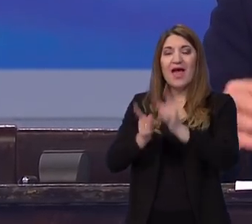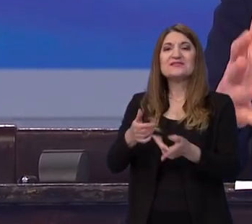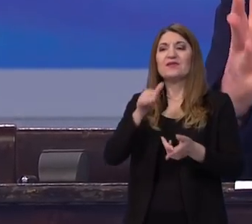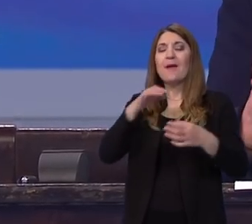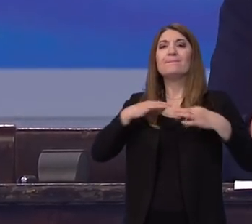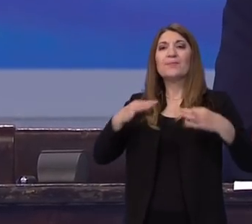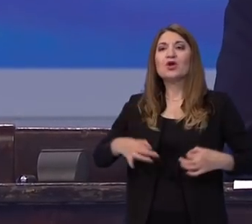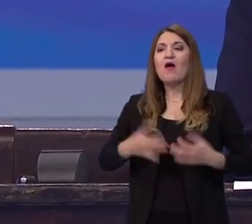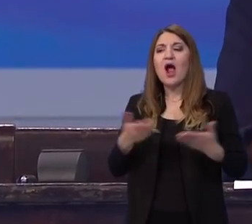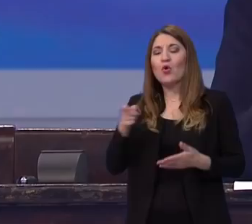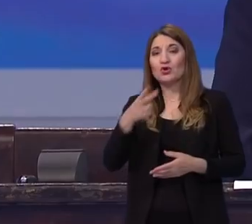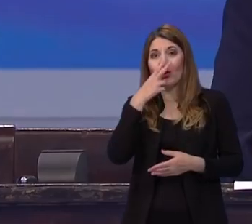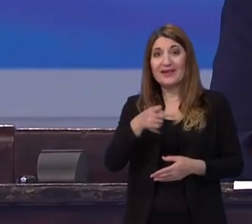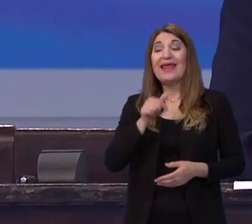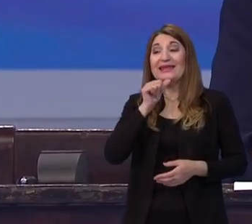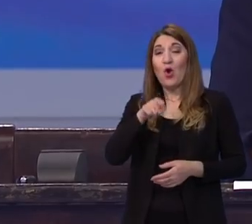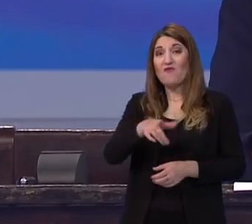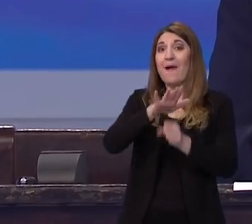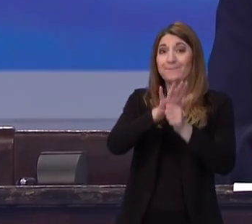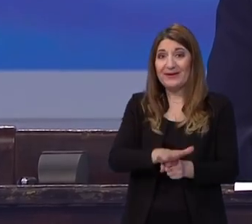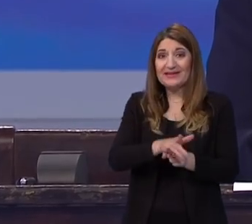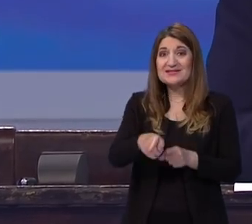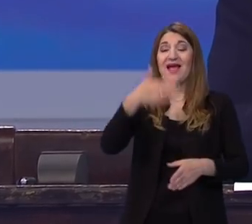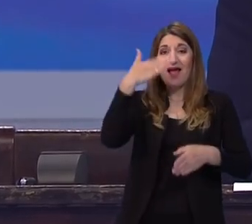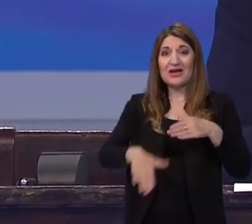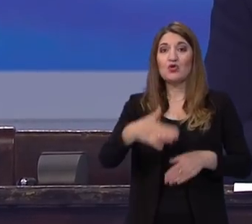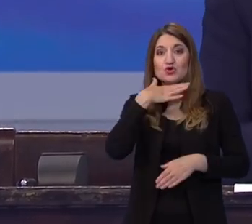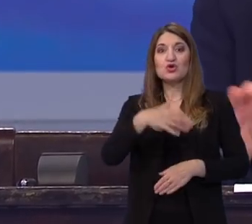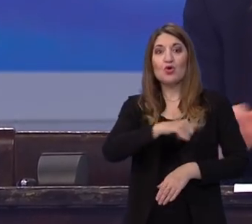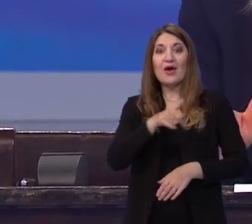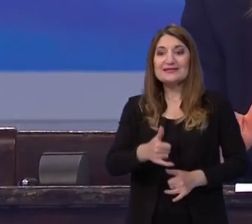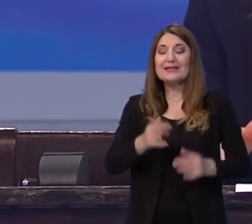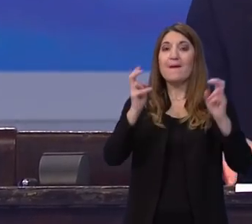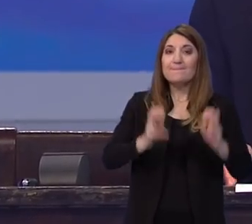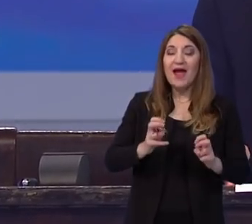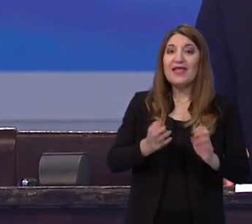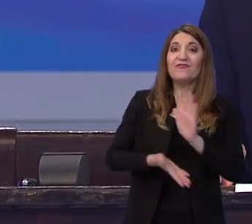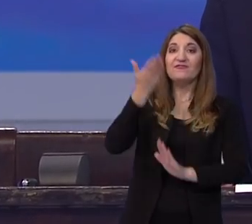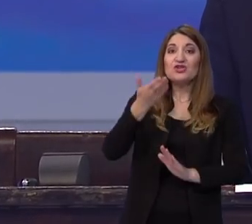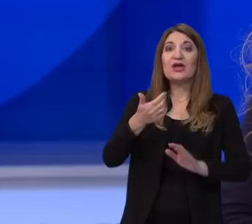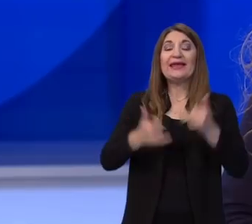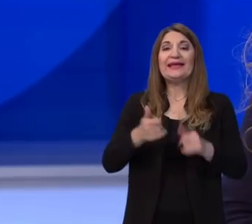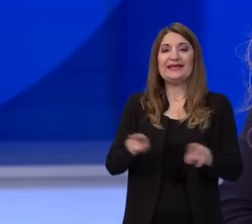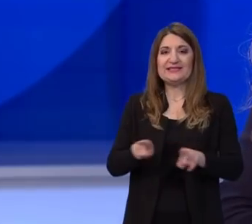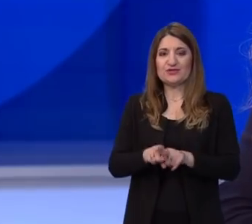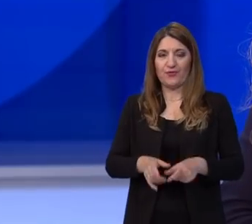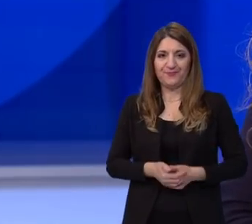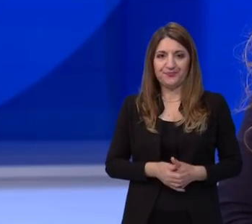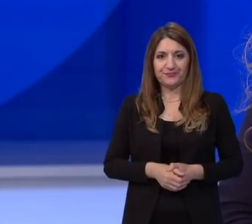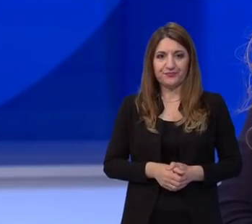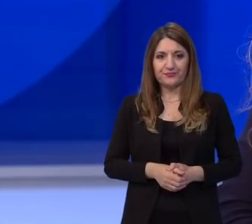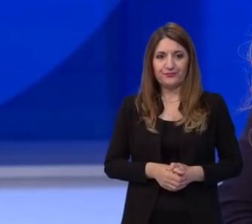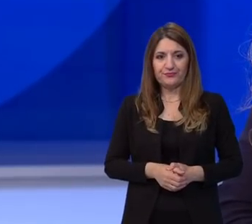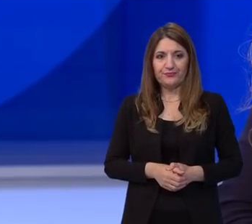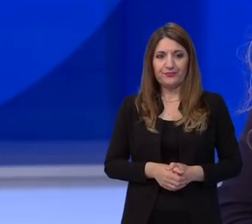nosite s tim, i je li taj pritisak na kraju školske godine, ove godine, manji, veći ili jednak? Prvo želim reći da je ova cijela